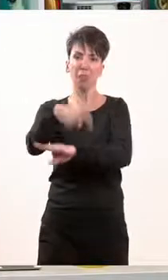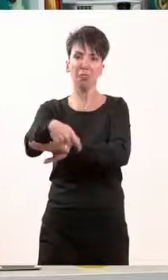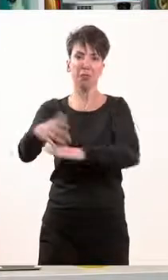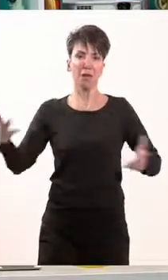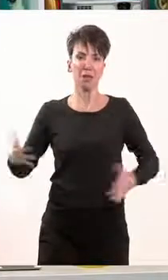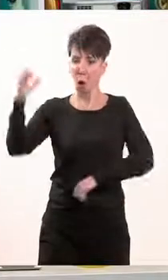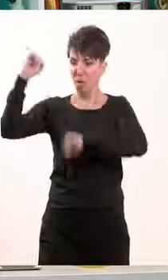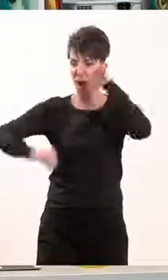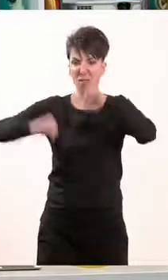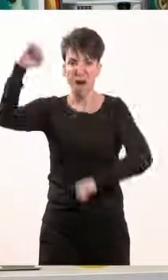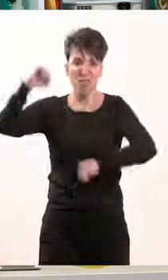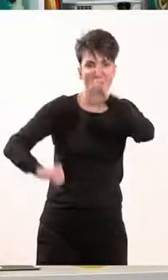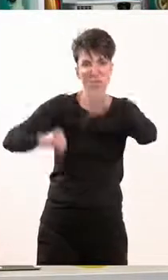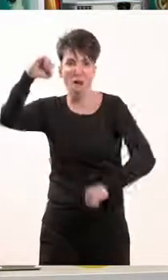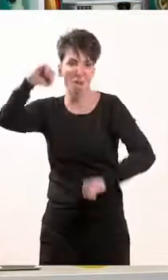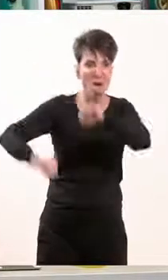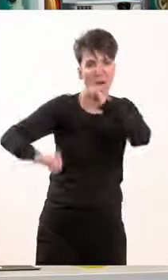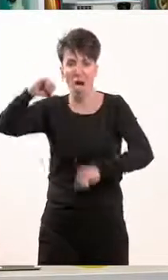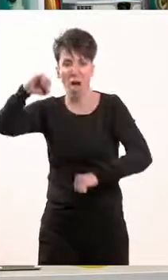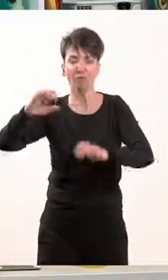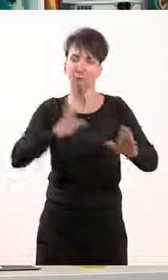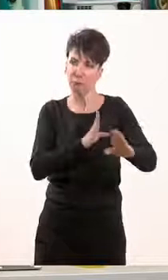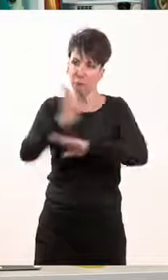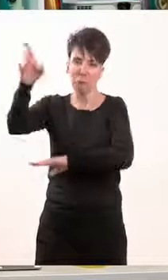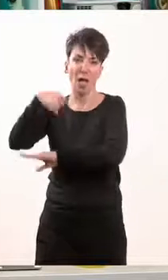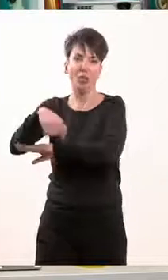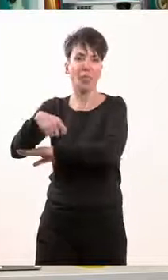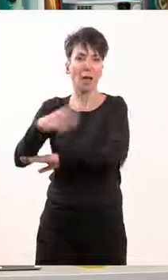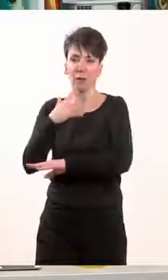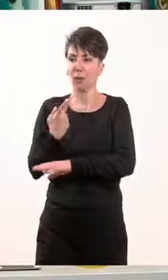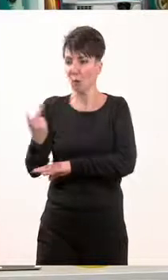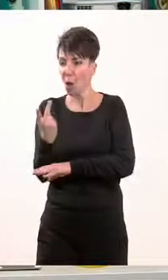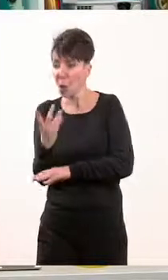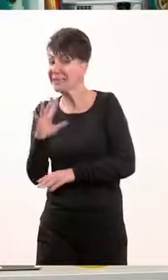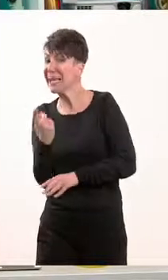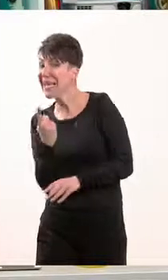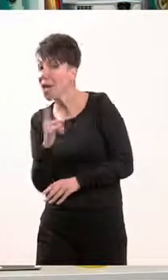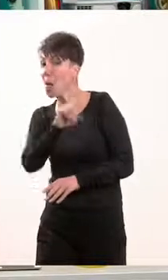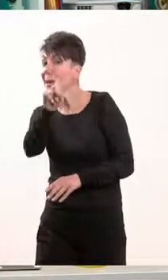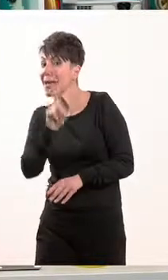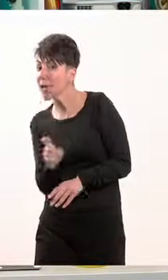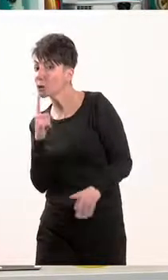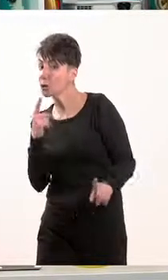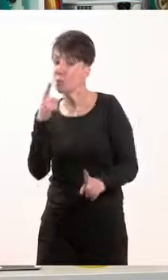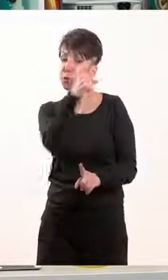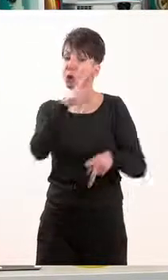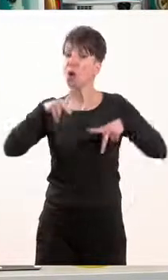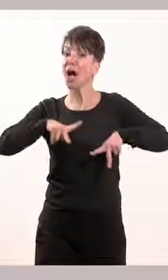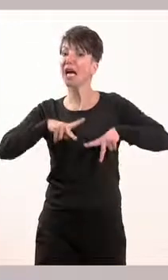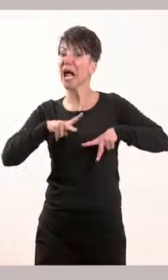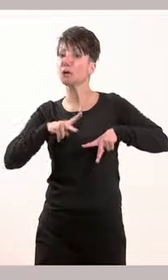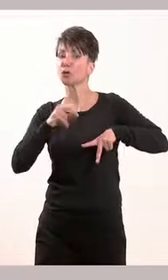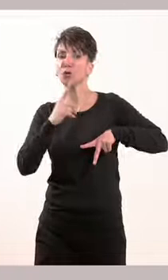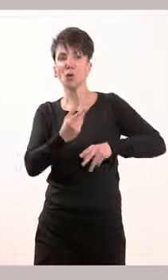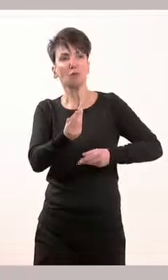λύσουν διαφορές είτε με την πολιτεία, είτε με τους συμπολίτες τους. Σε ένα δημοκρατικό κράτος,